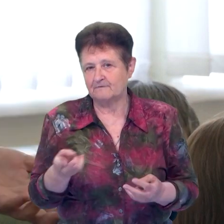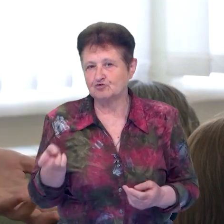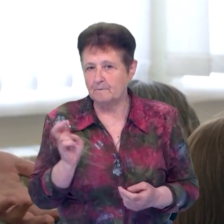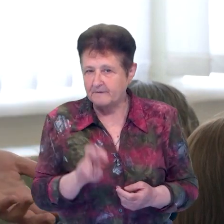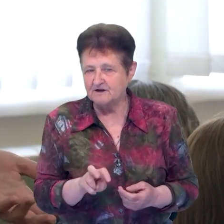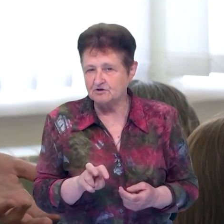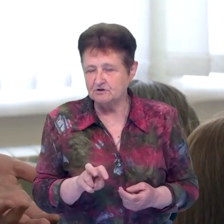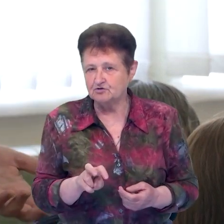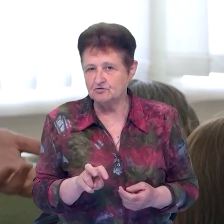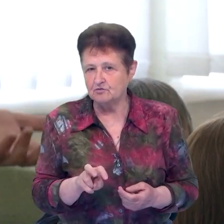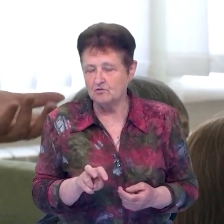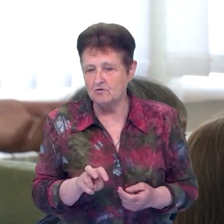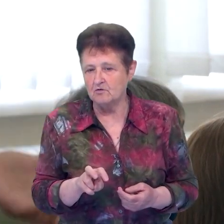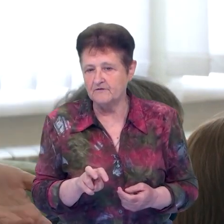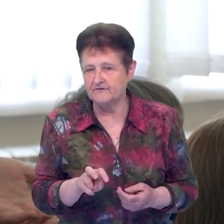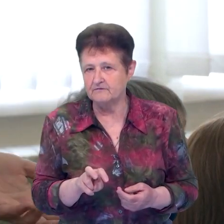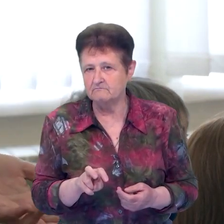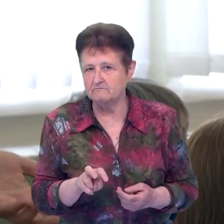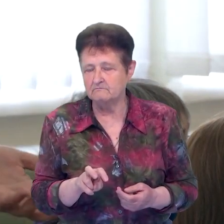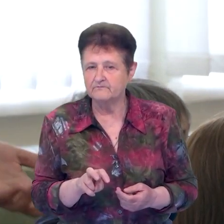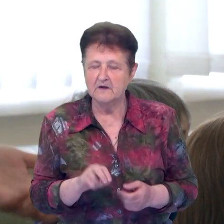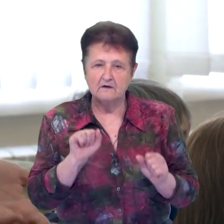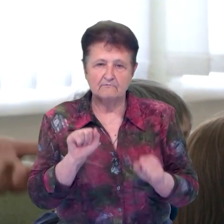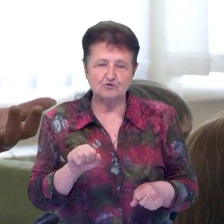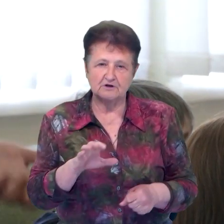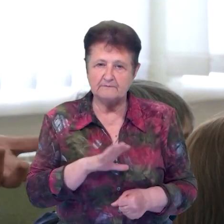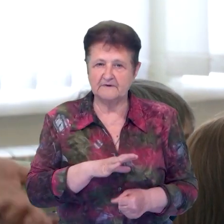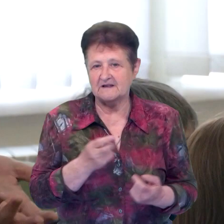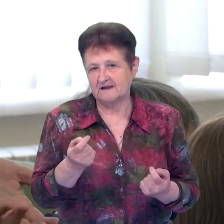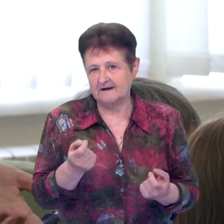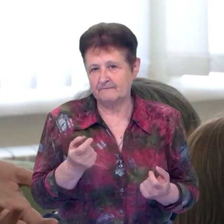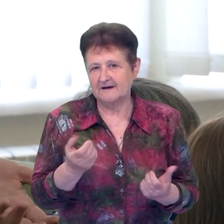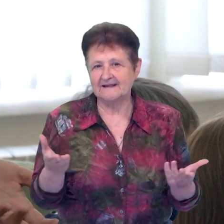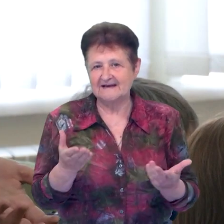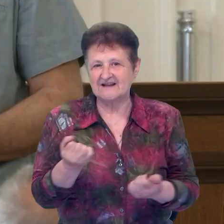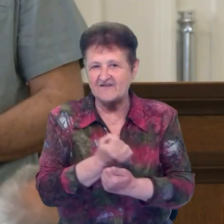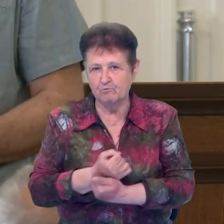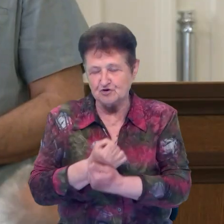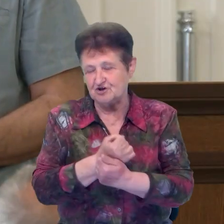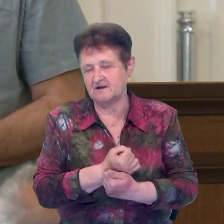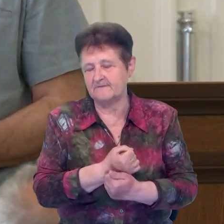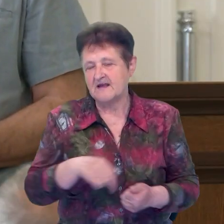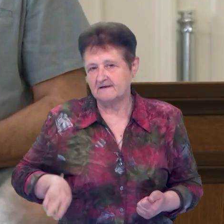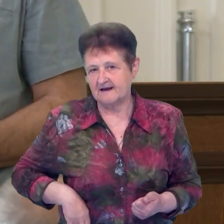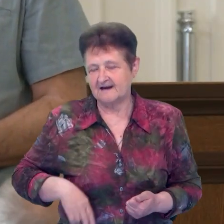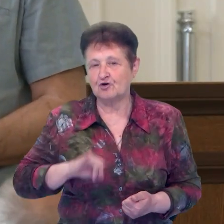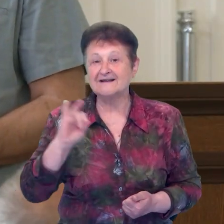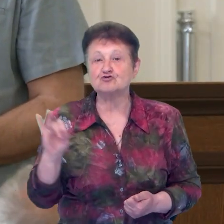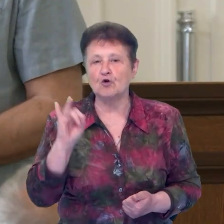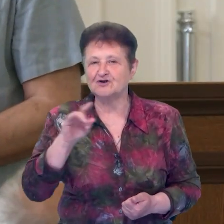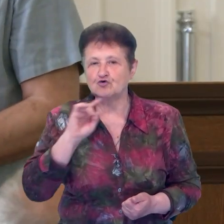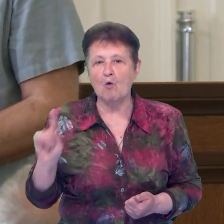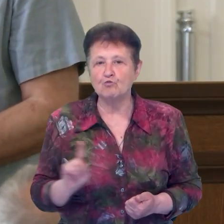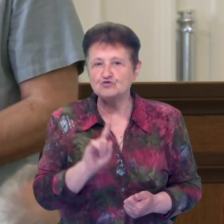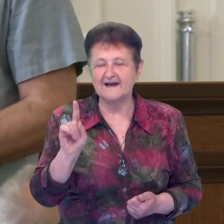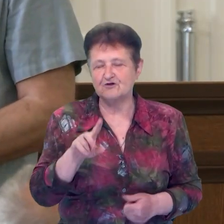прийшов хлопець на милицях, тому біля обрати на дам, йому треба десь відпочити. Директор обласного історичного музею